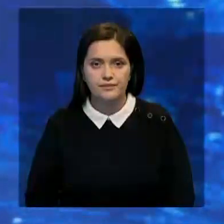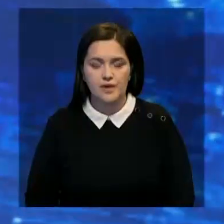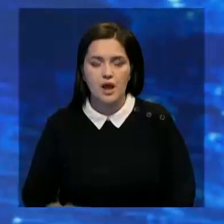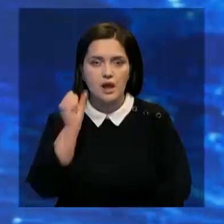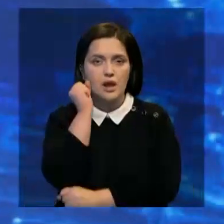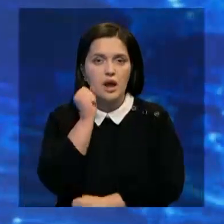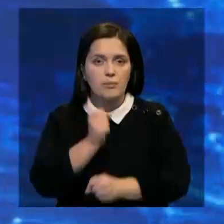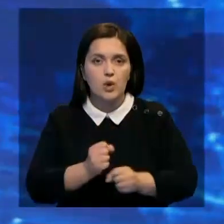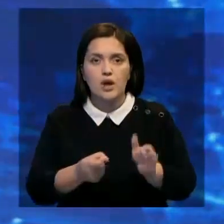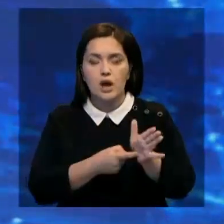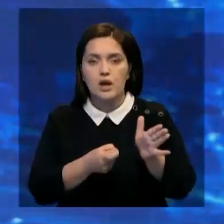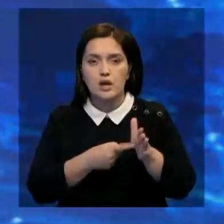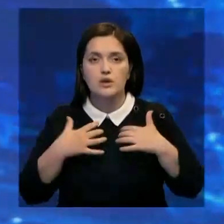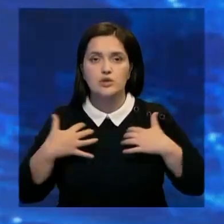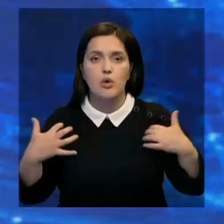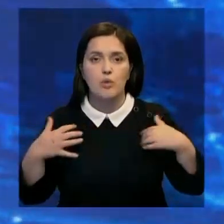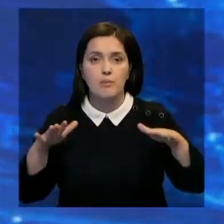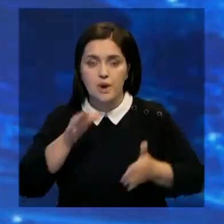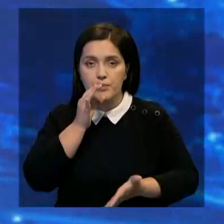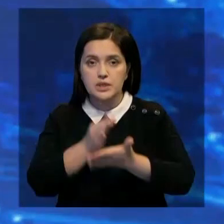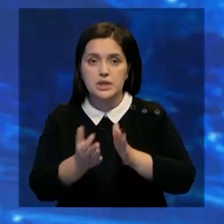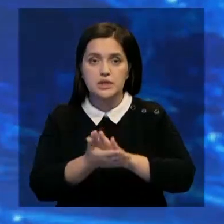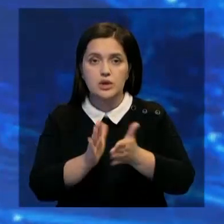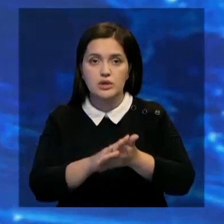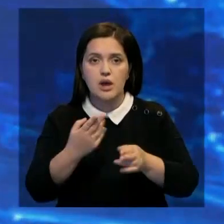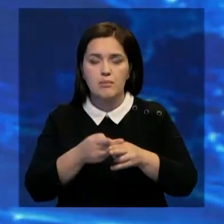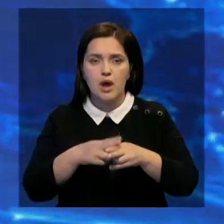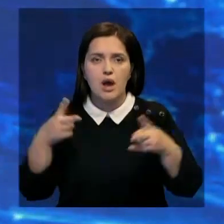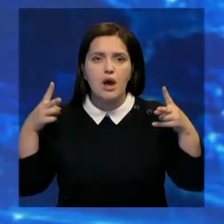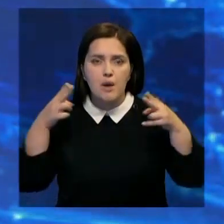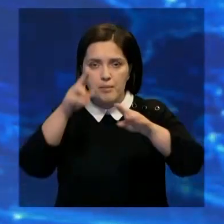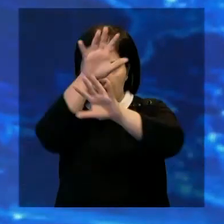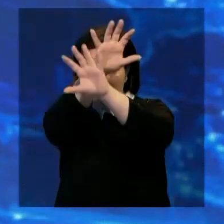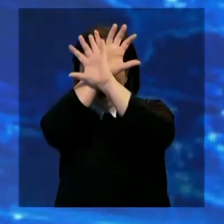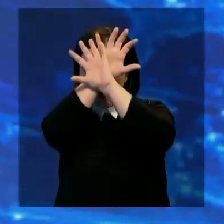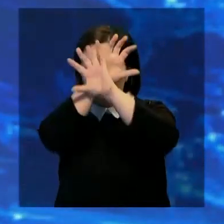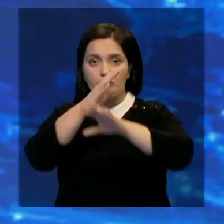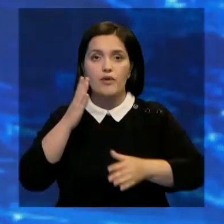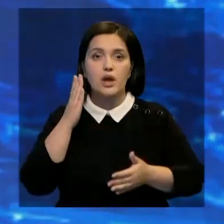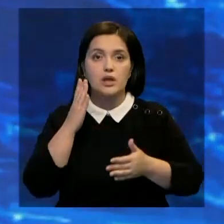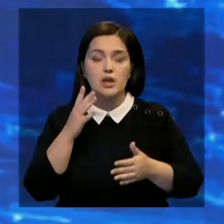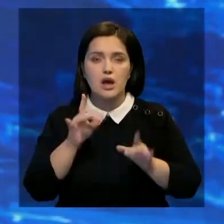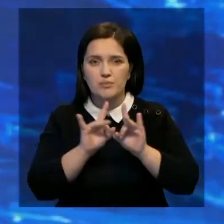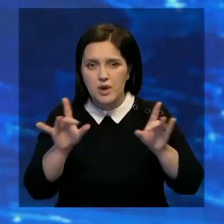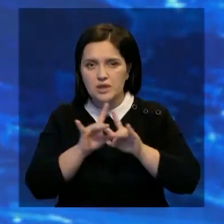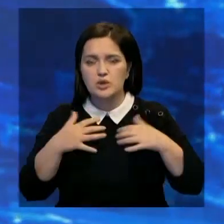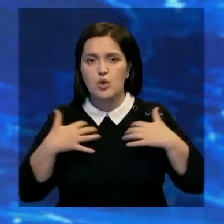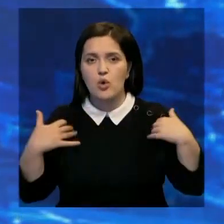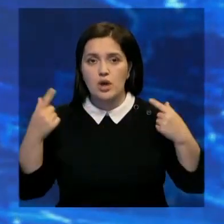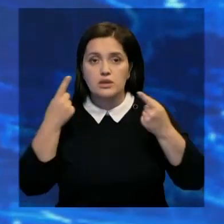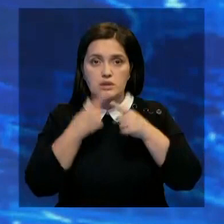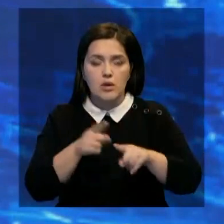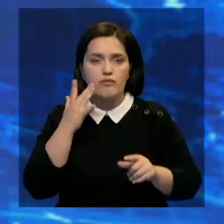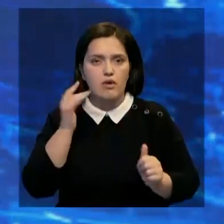Работники Каргандинского зоопарка прокомментировали ситуацию с обрезкой рогов у оленей. По словам зоотехника, процедура эта